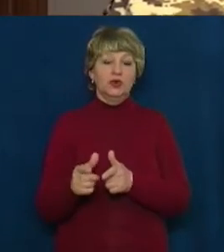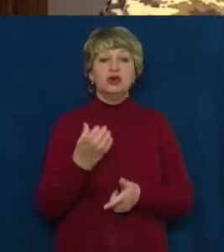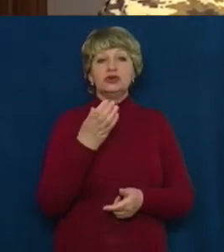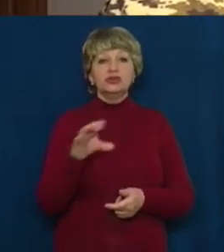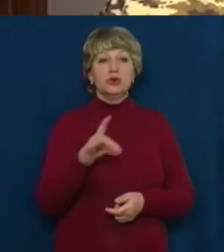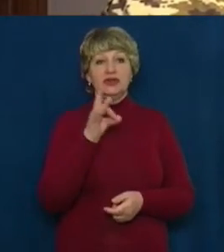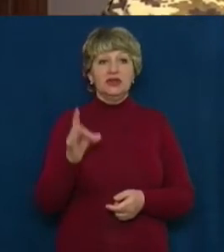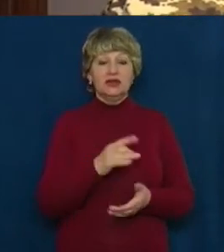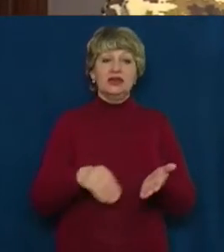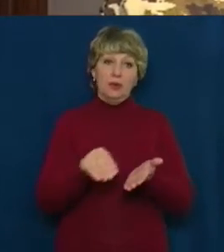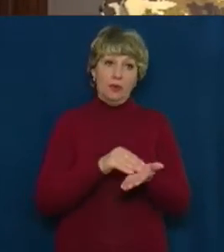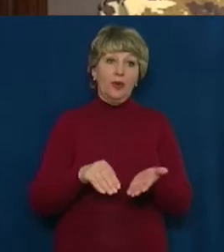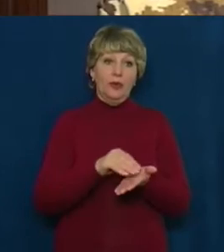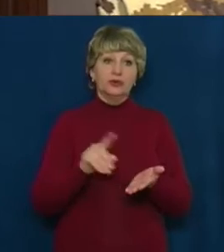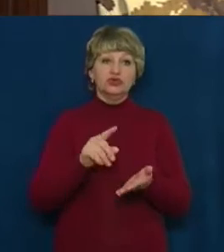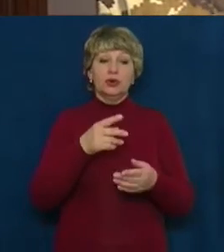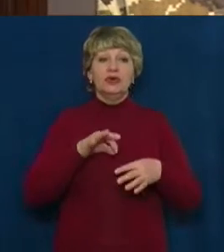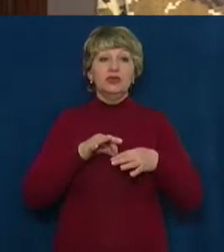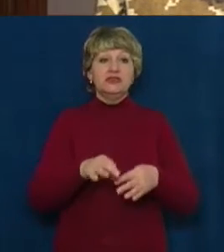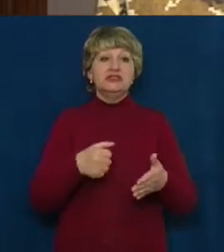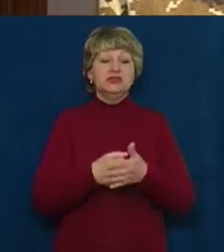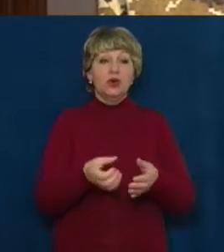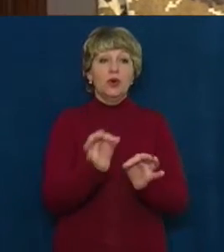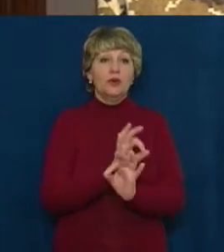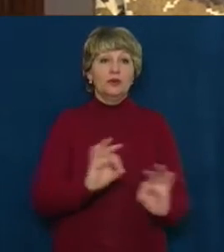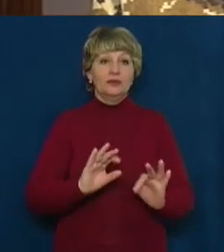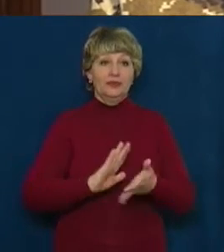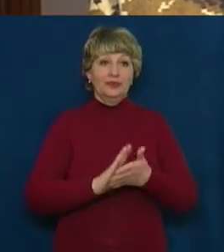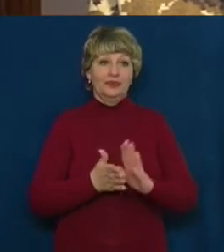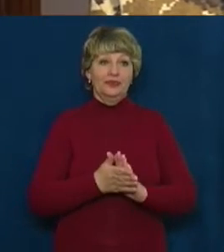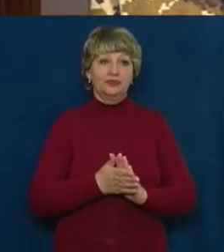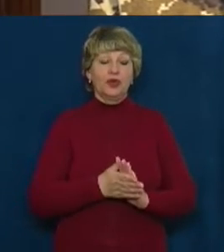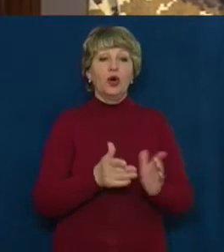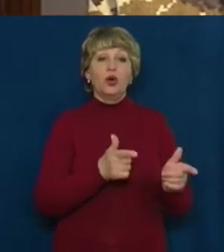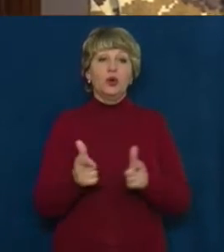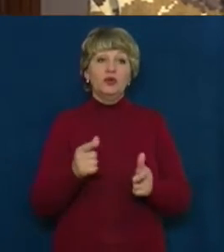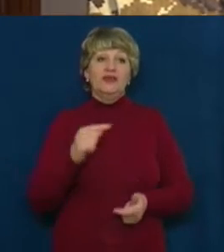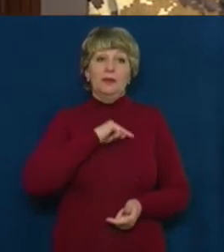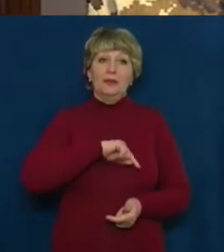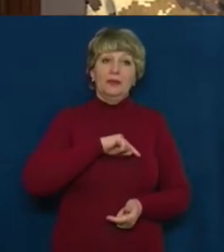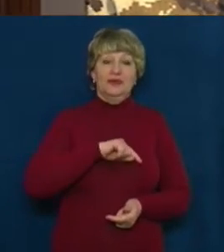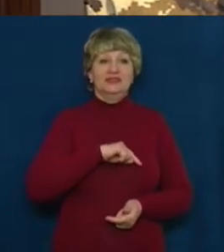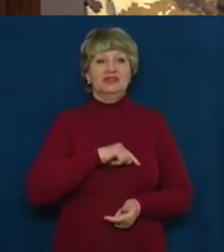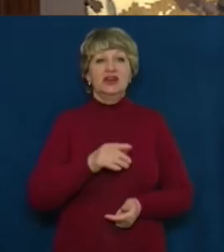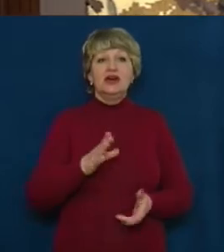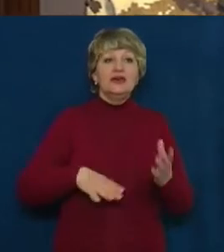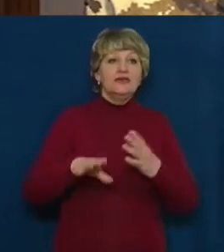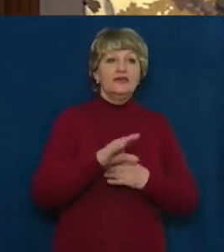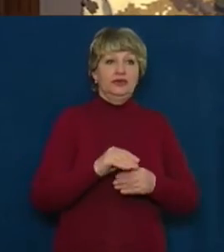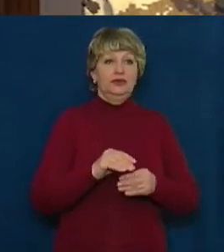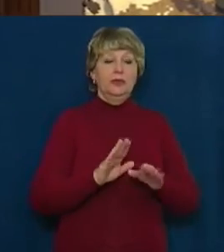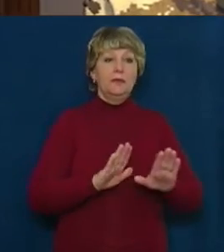прокручували те саме, щоб довести до досконалості. Морально готувалися, тобто настрій. Всю постановку